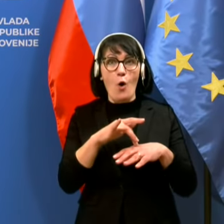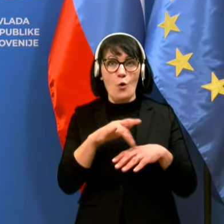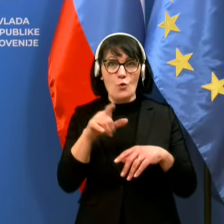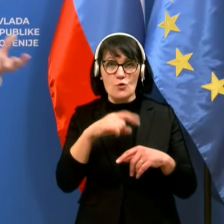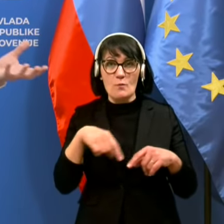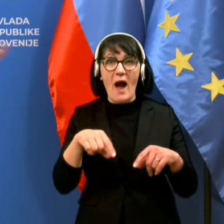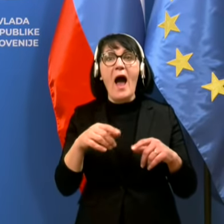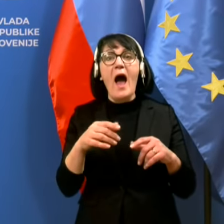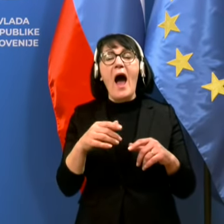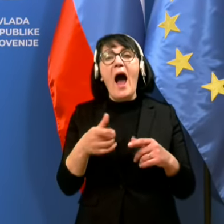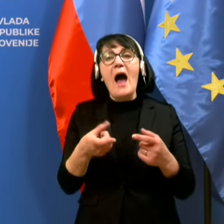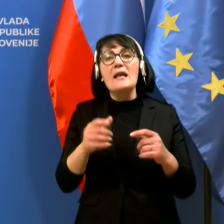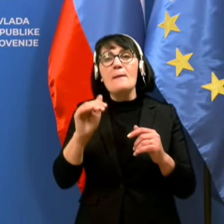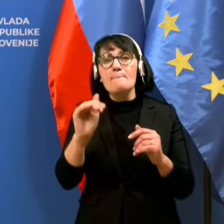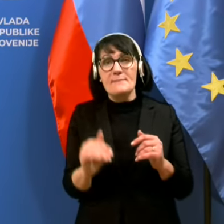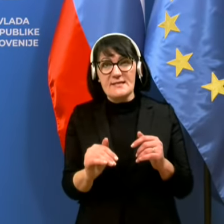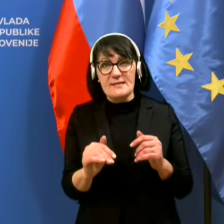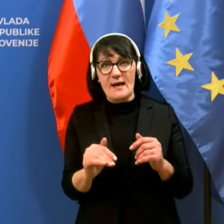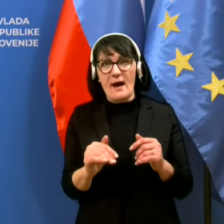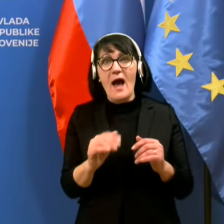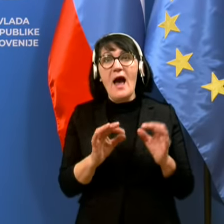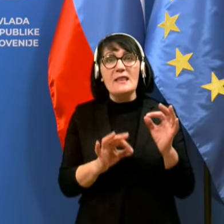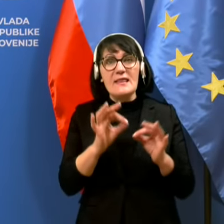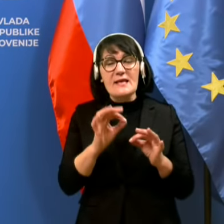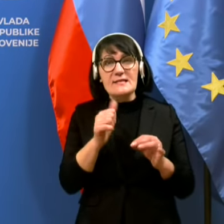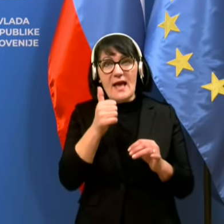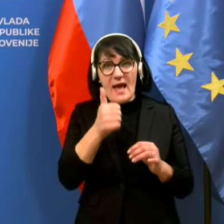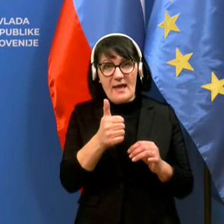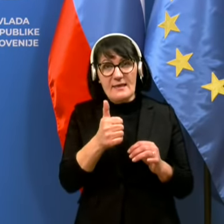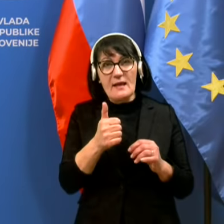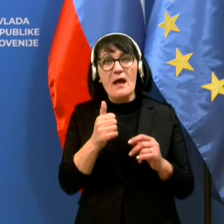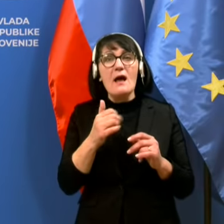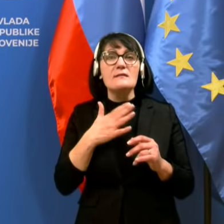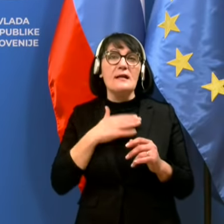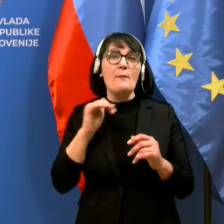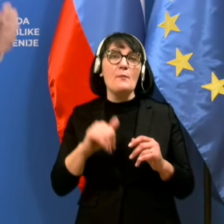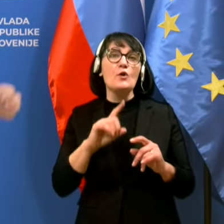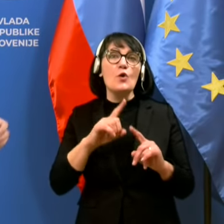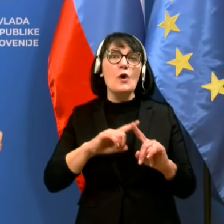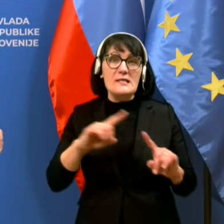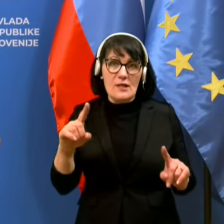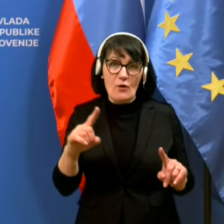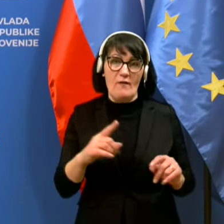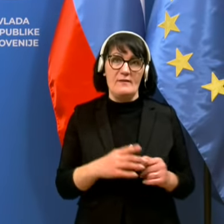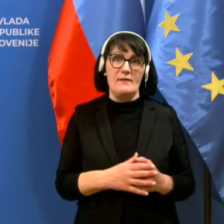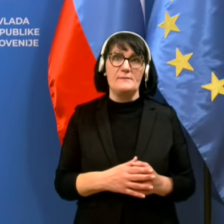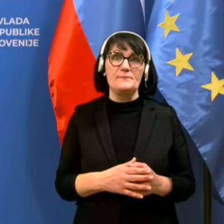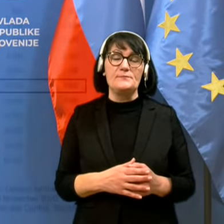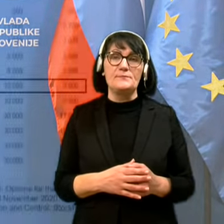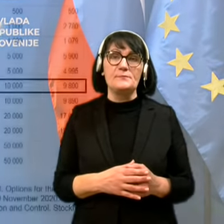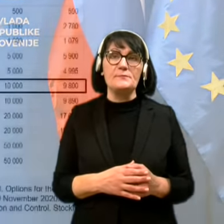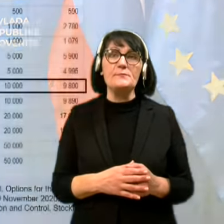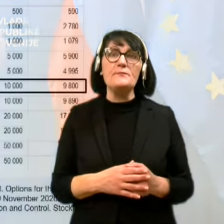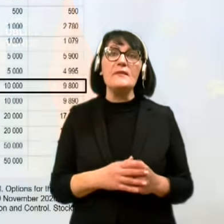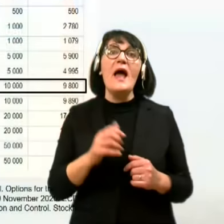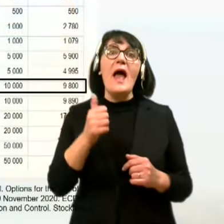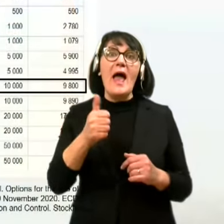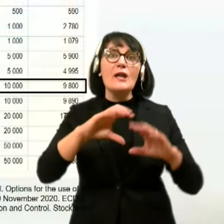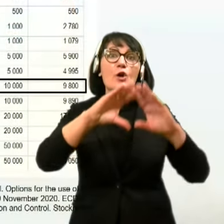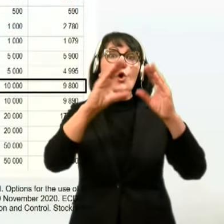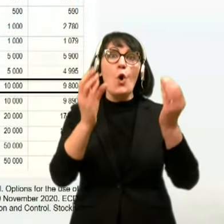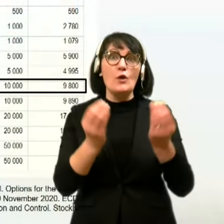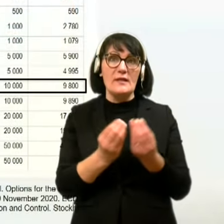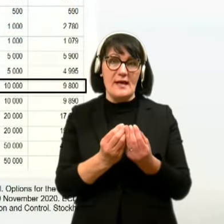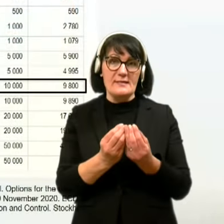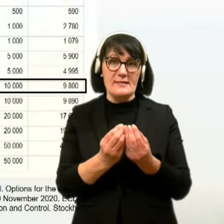prevelenca. Test je eden. Zdaj, zakaj bi to moglo kakorkoli razlikovati? Še en klik, prosim. Dajmo vzeti kontekst,